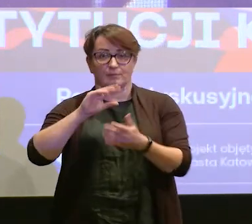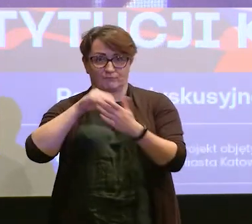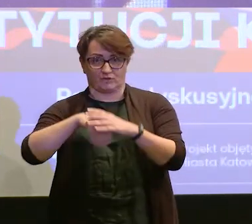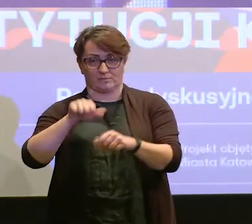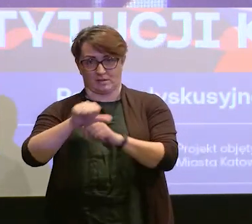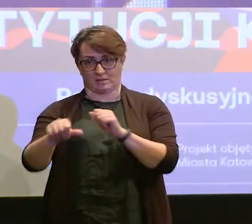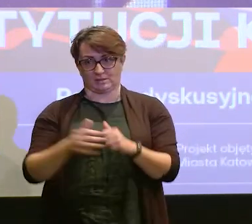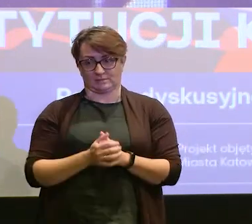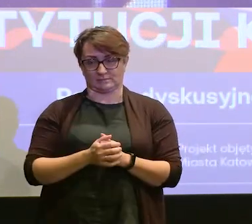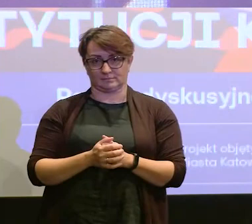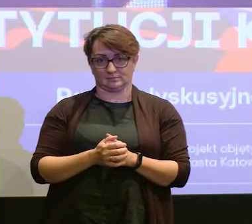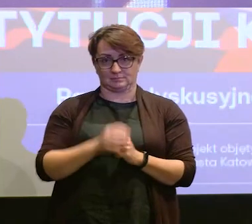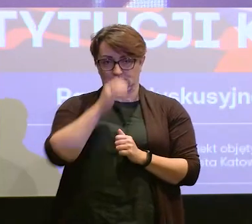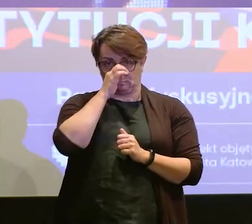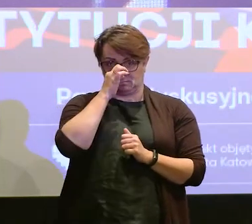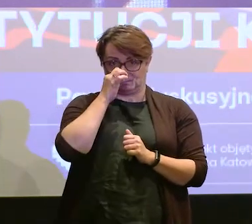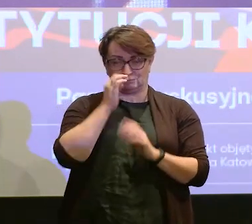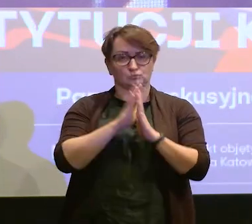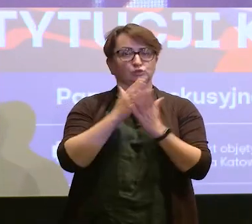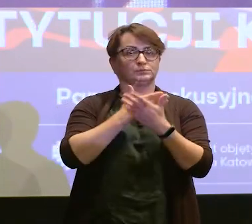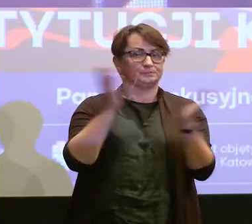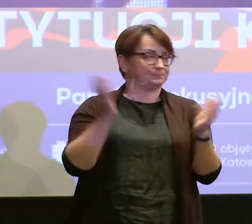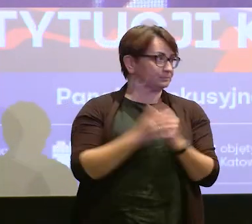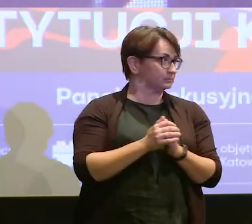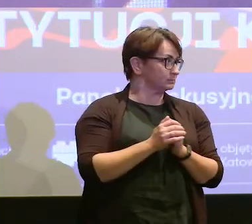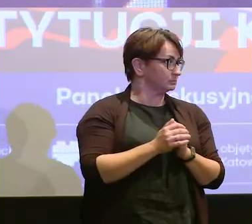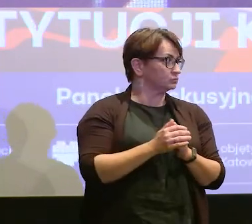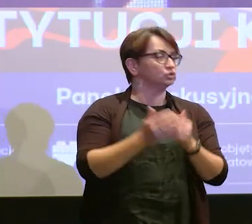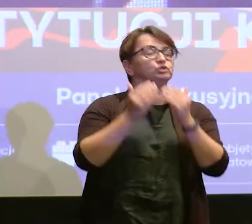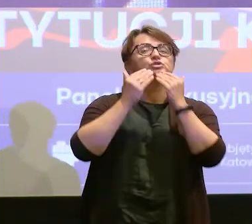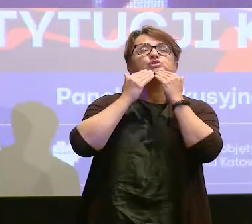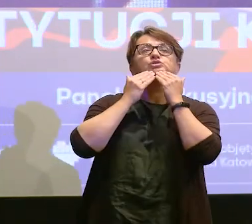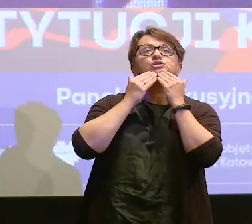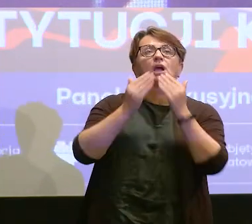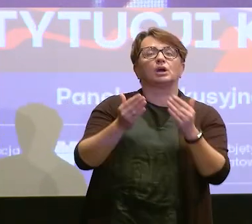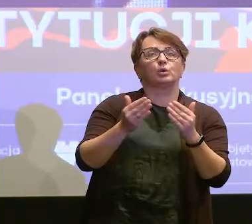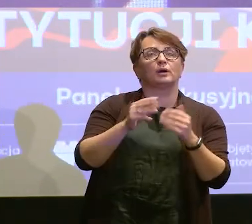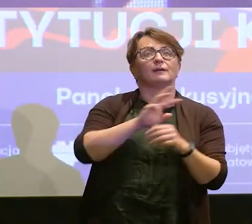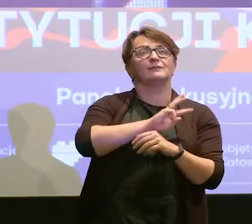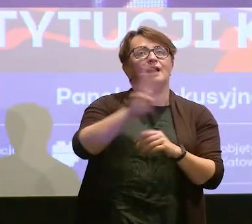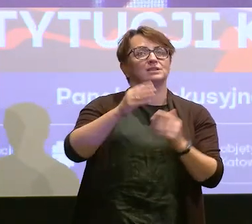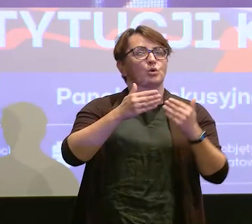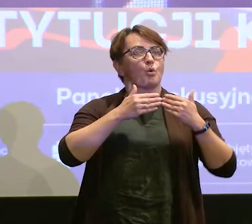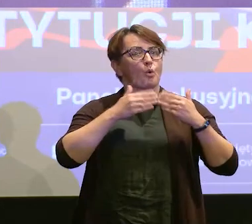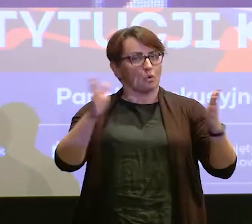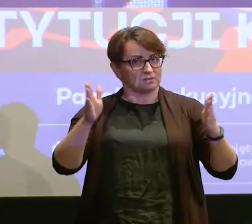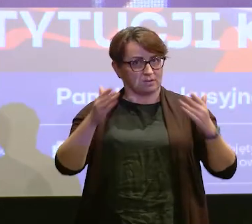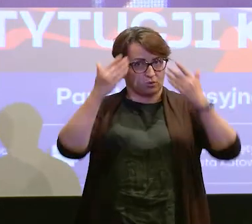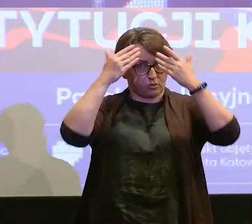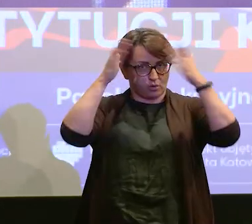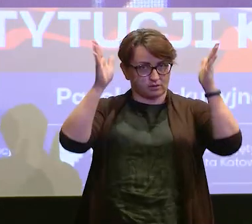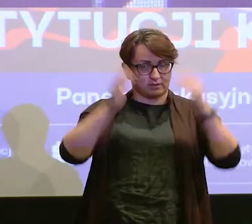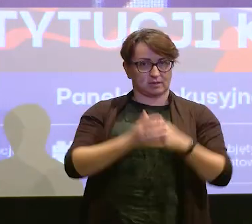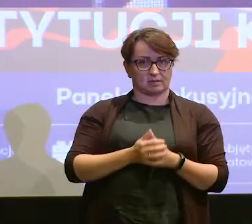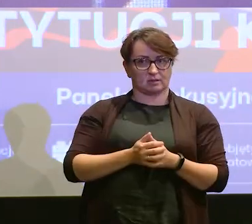Proszę państwa, dziękuję za waszą otwartość i